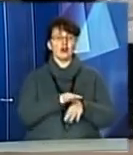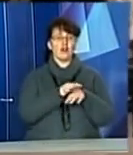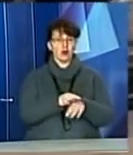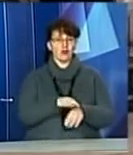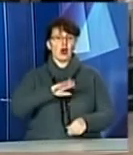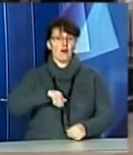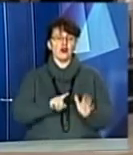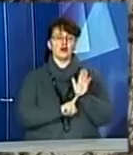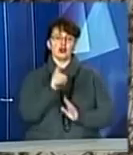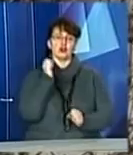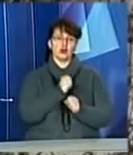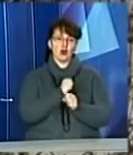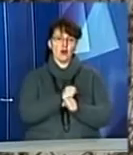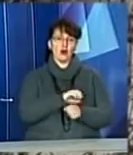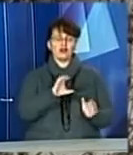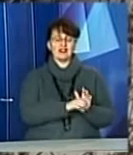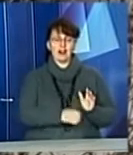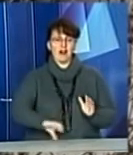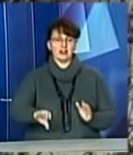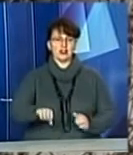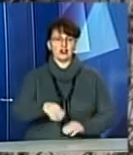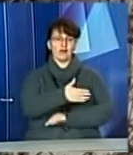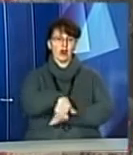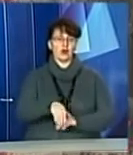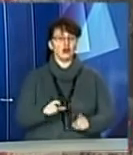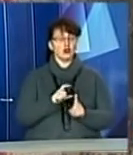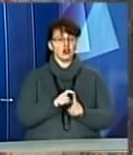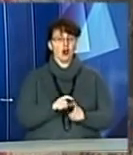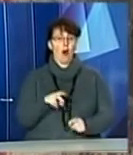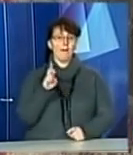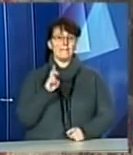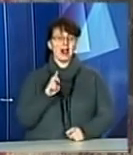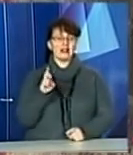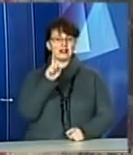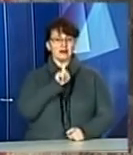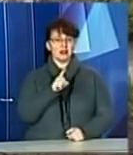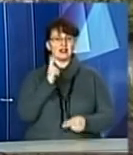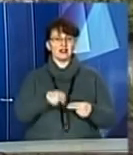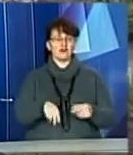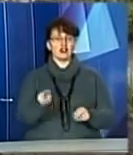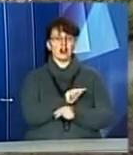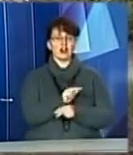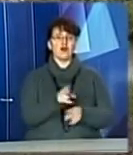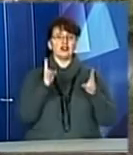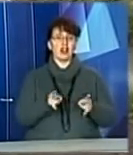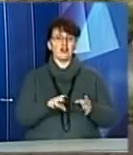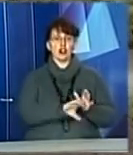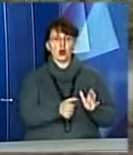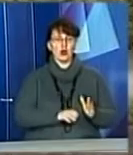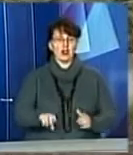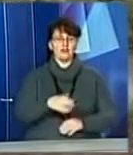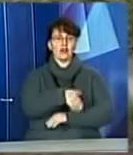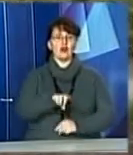розпочнуть роботи із каналізування вулиці. До слова, в березні завершили ремонт аварійного колектора на вулиці Богданівській.